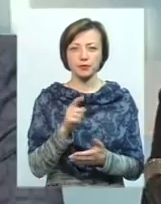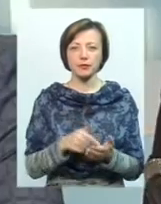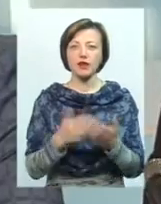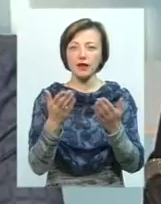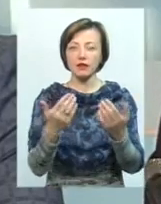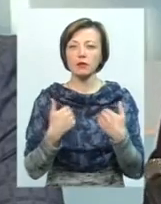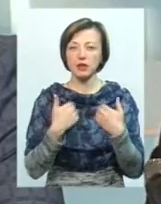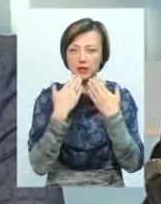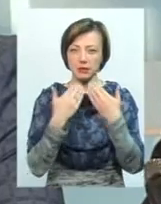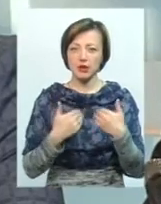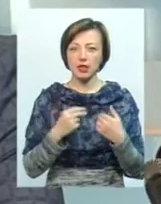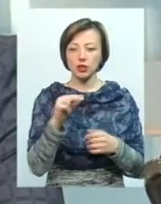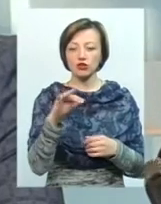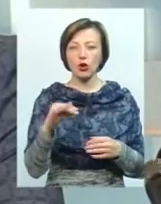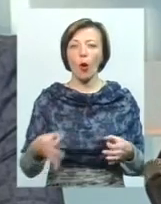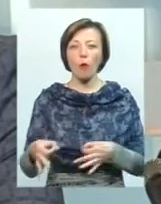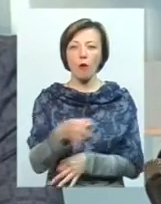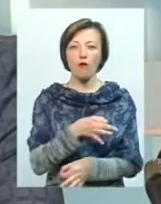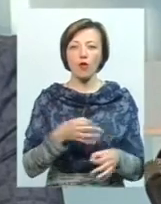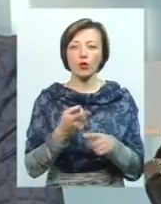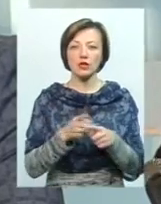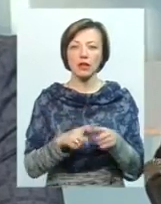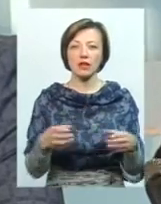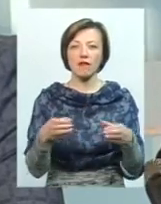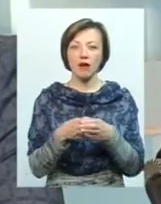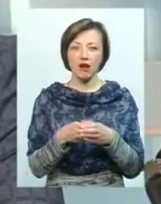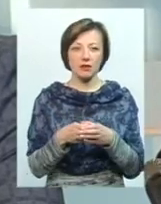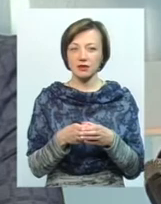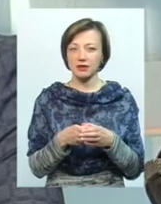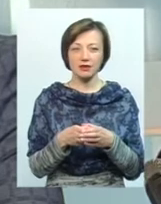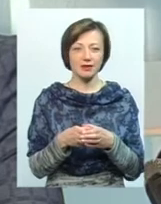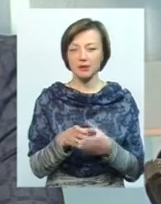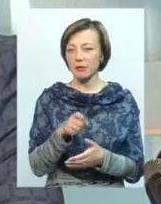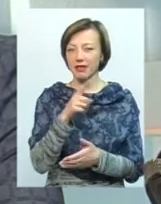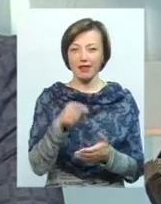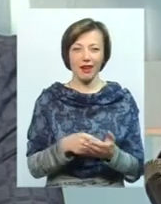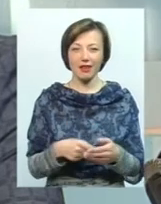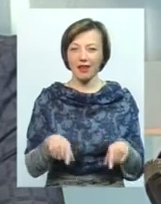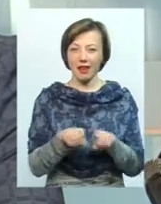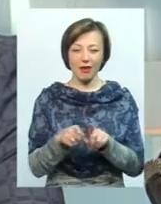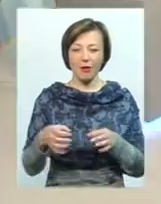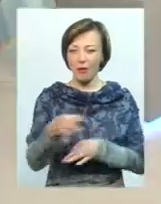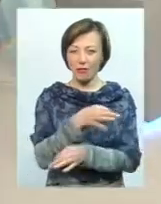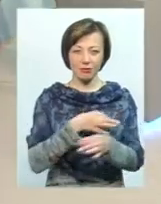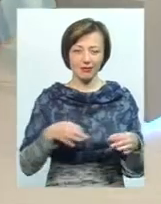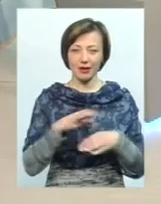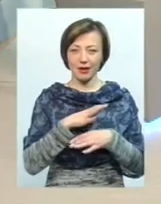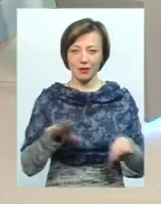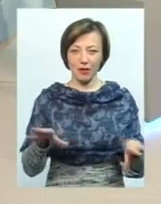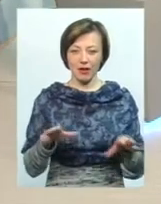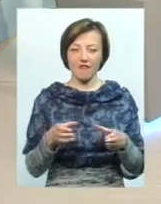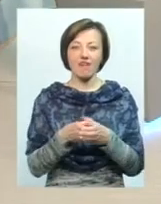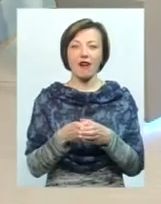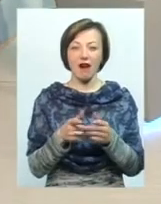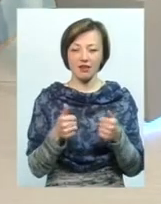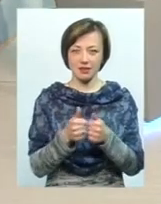запитали, чи обговорюється це на фракції, на фракції такі питання не обговорювалися, ні одного разу. Ну, тому що ще фракцій, мабуть, не